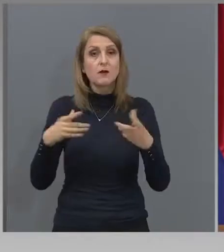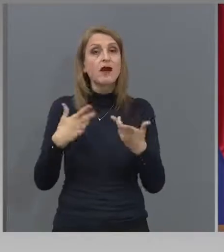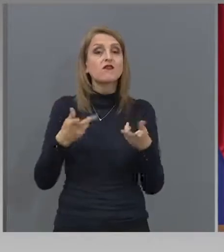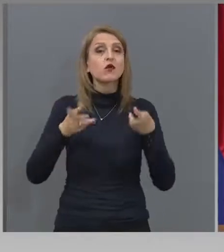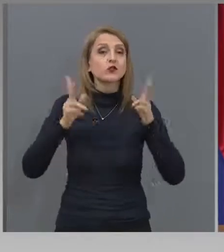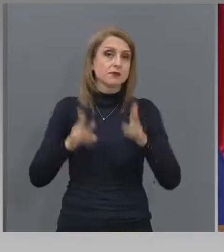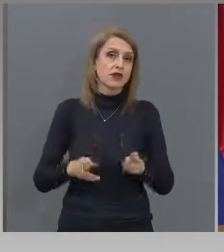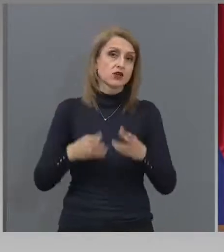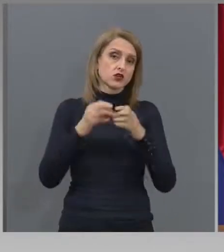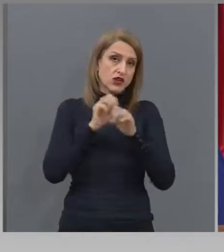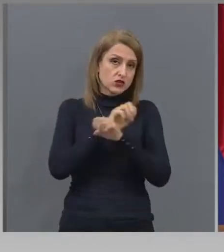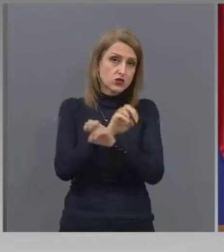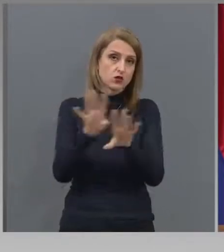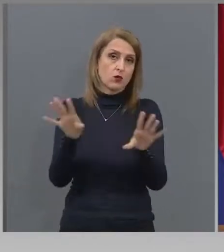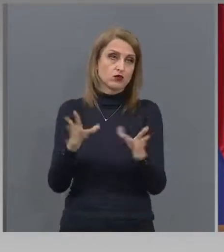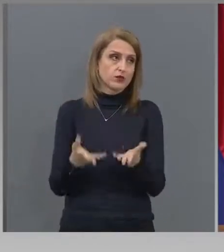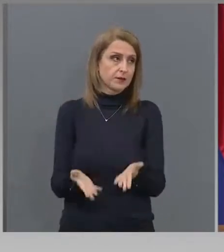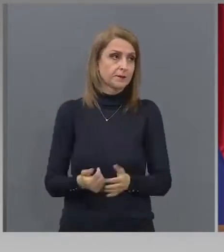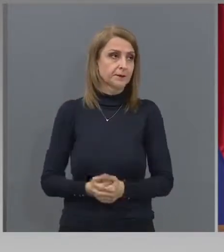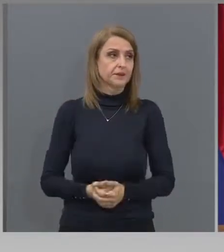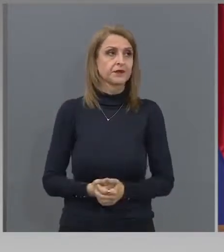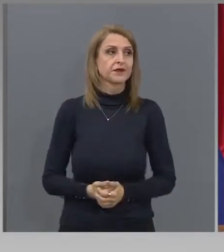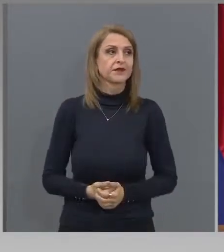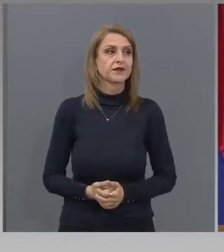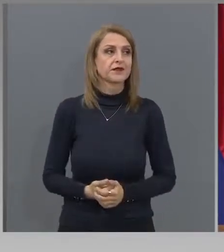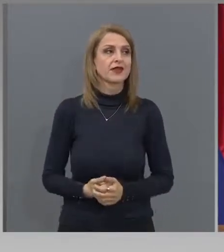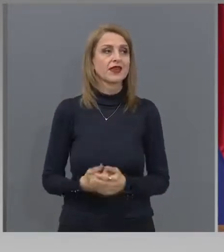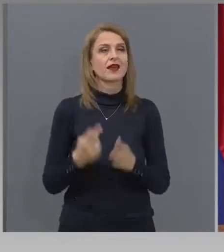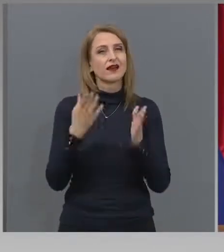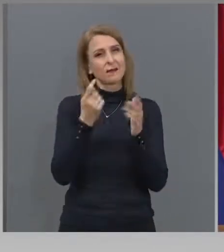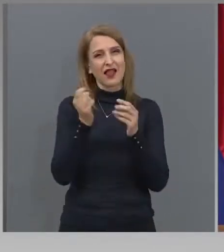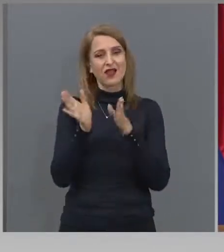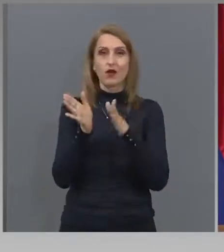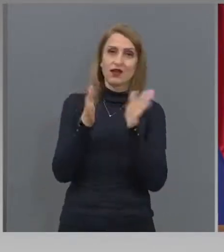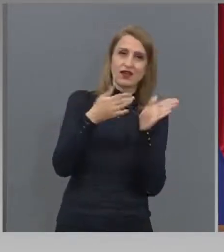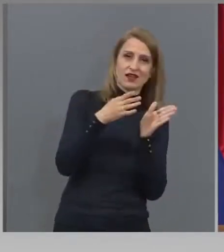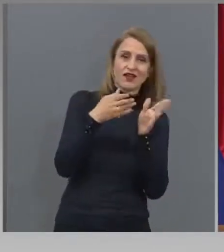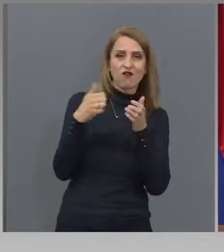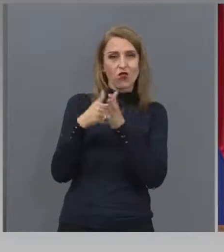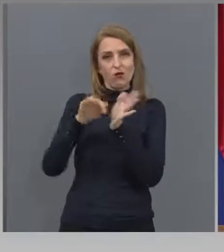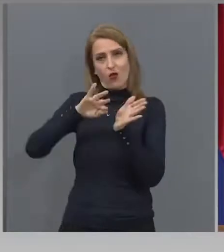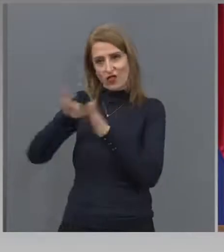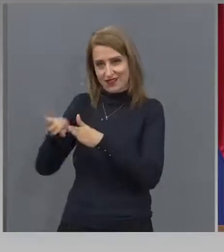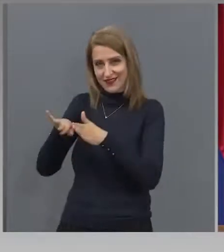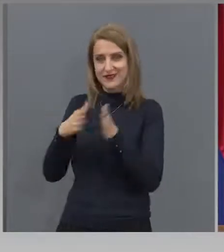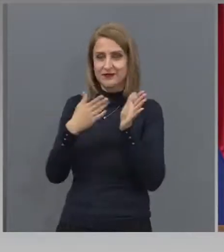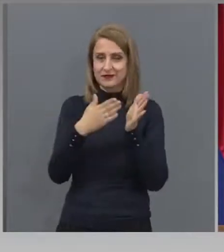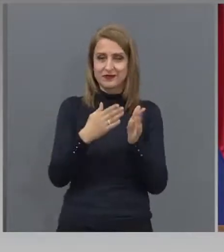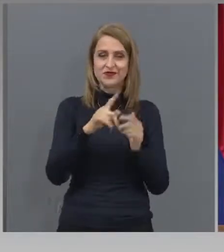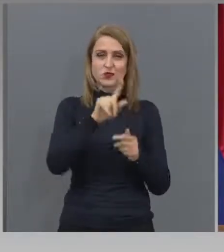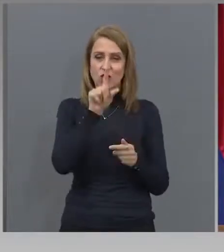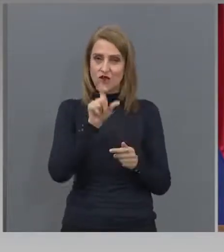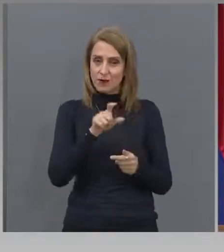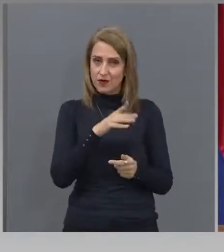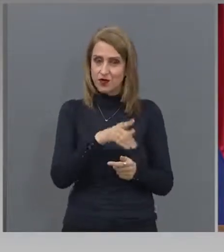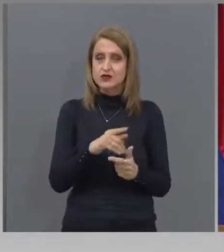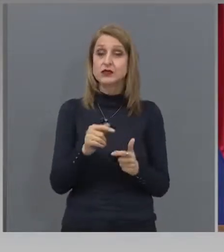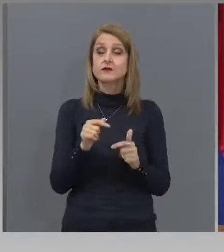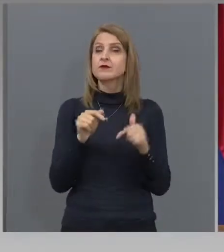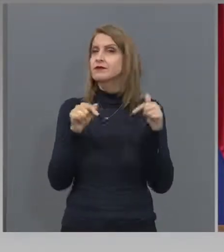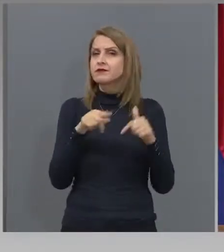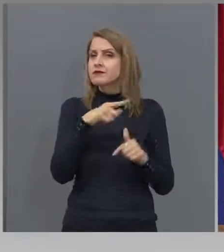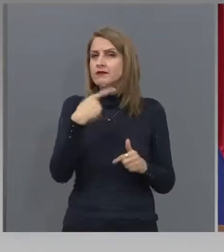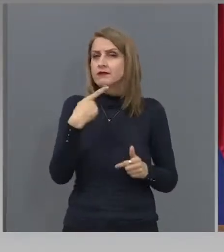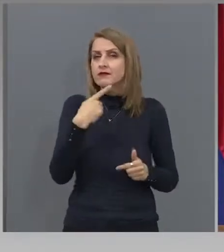решение. господин Борисов, мога ли да ви разява отводната тематика Мария Нинова от Вестник Монитор? Днеска казахте, че полицаите от